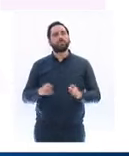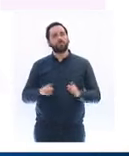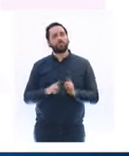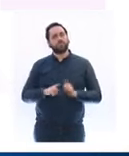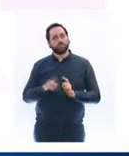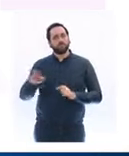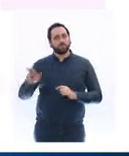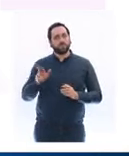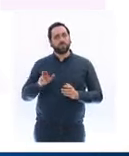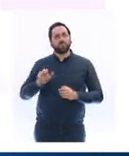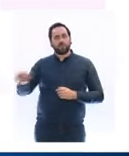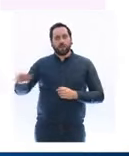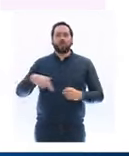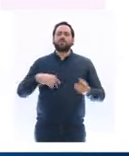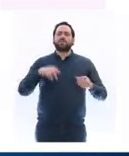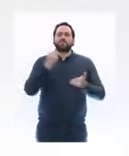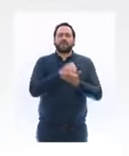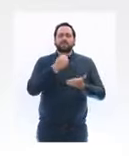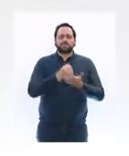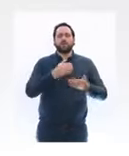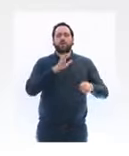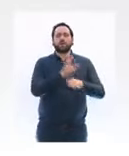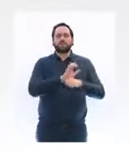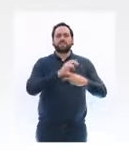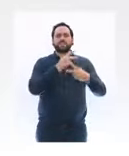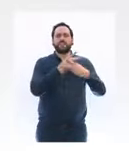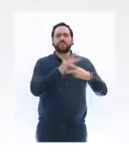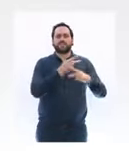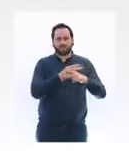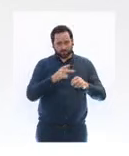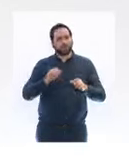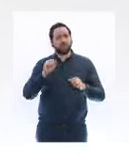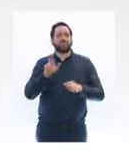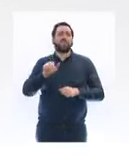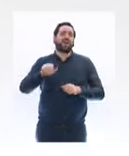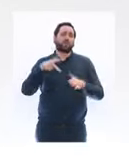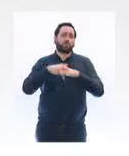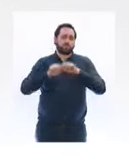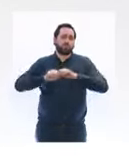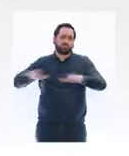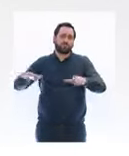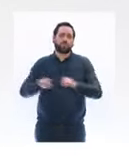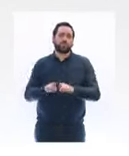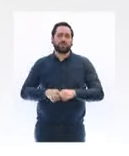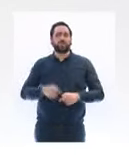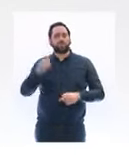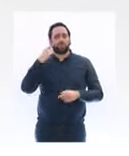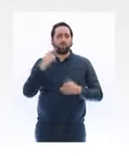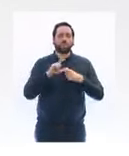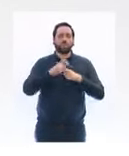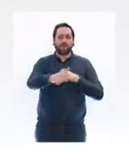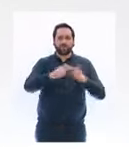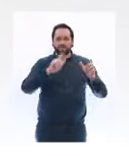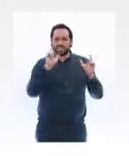antigéniques et participer, renforcer notre démarche de stratégie diagnostique. Une démarche diagnostique qui augmente semaine après